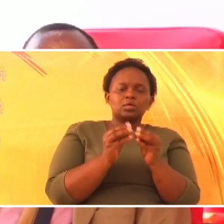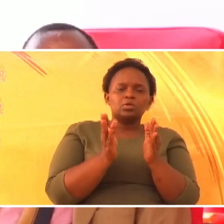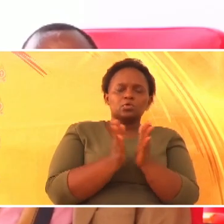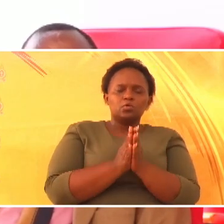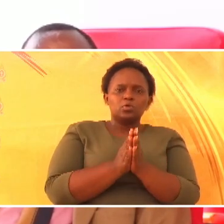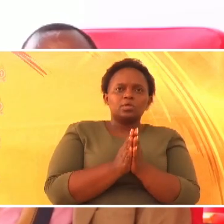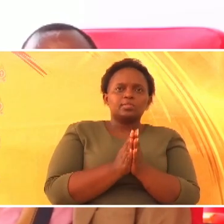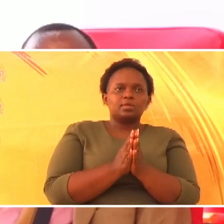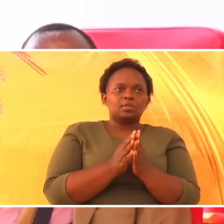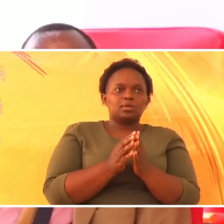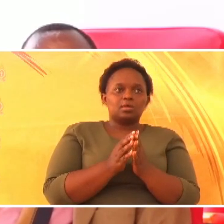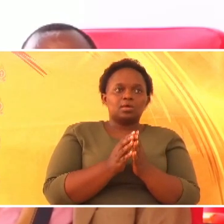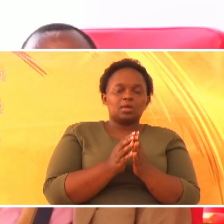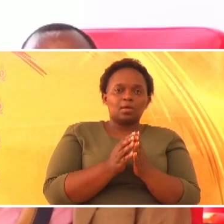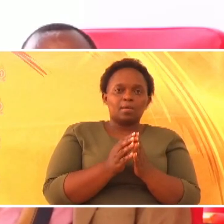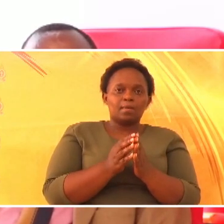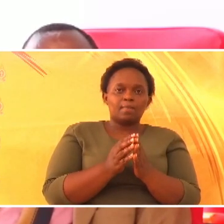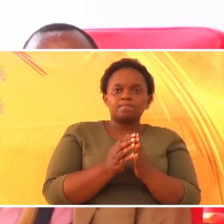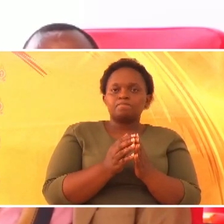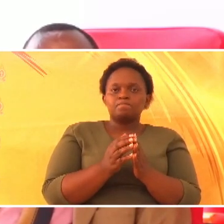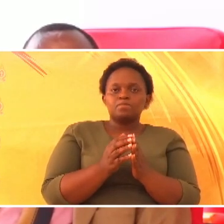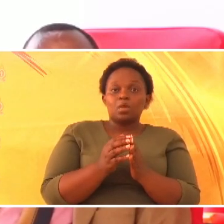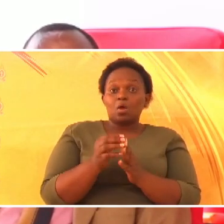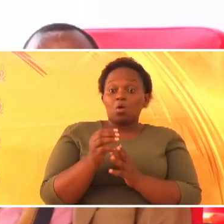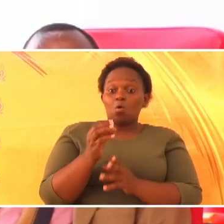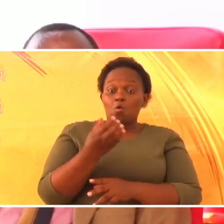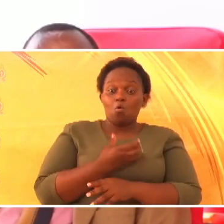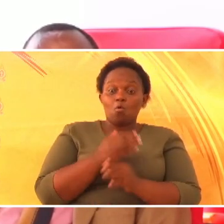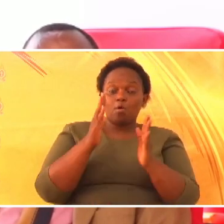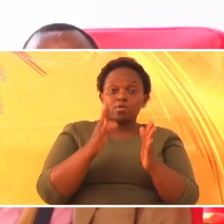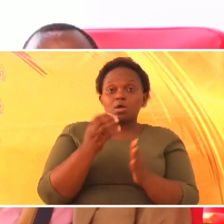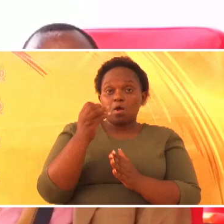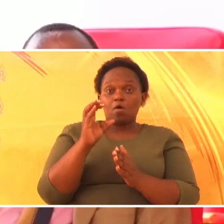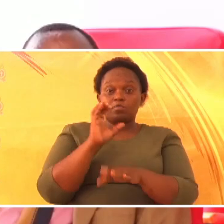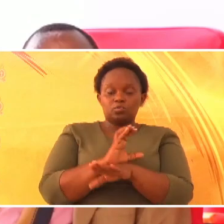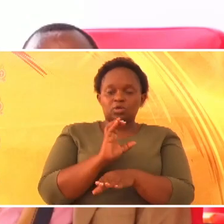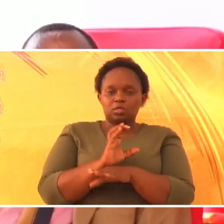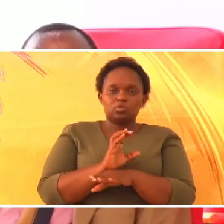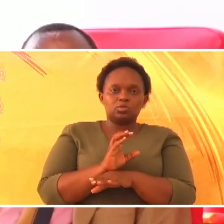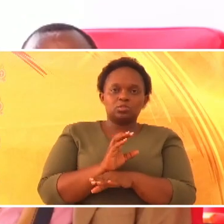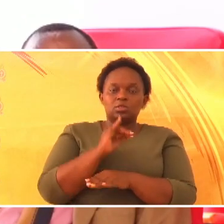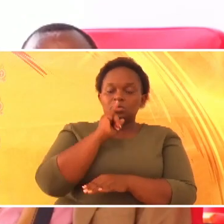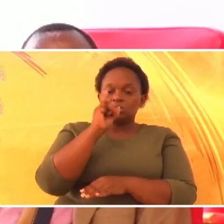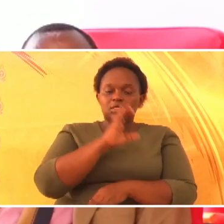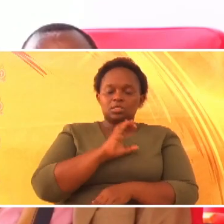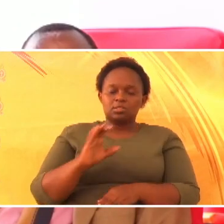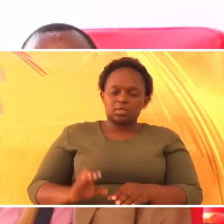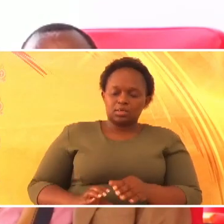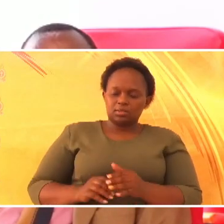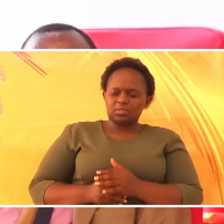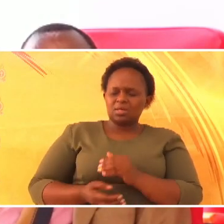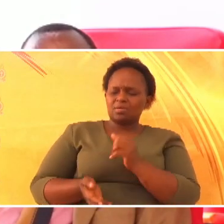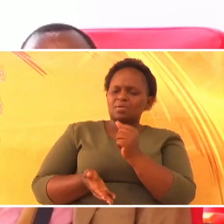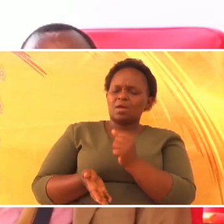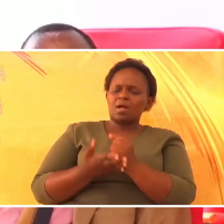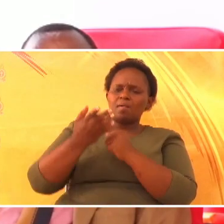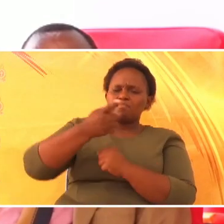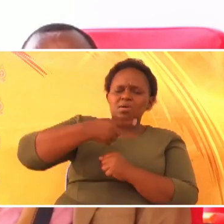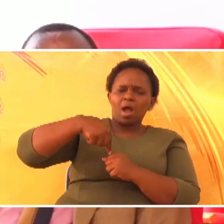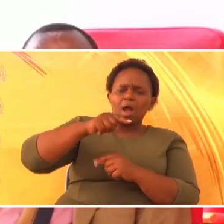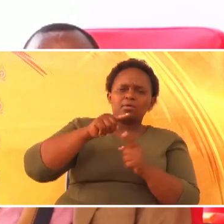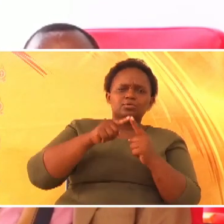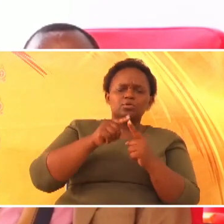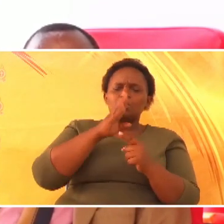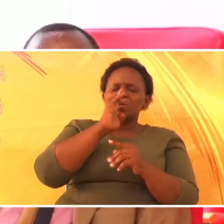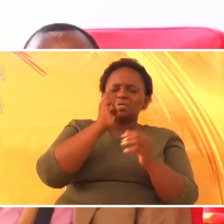mwenye kanisa, ambaye ni Yesu Kristo. Wanasifiwe, atusaidie, tuokolewe,